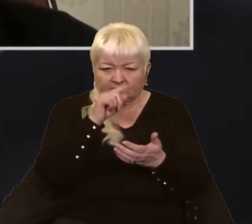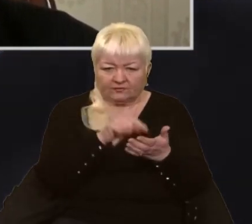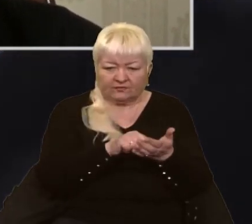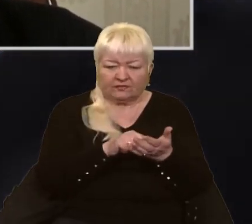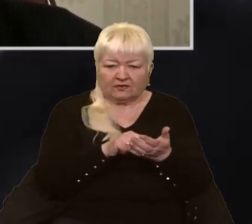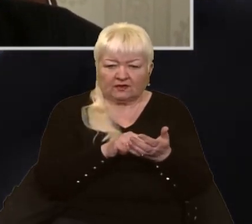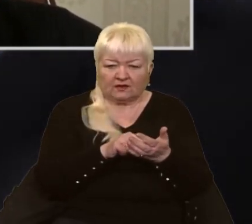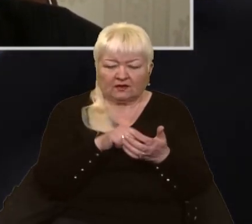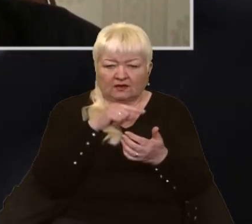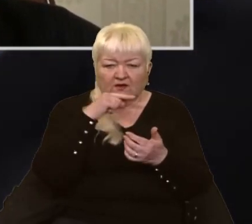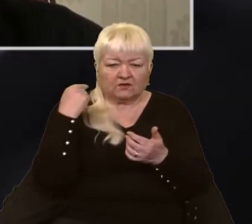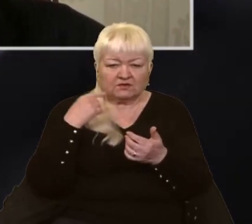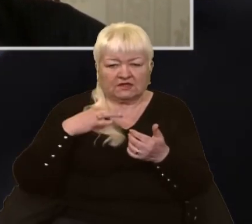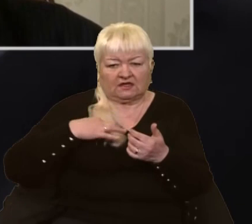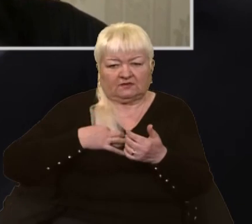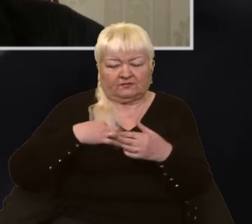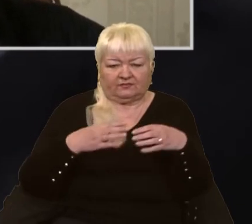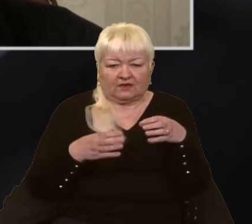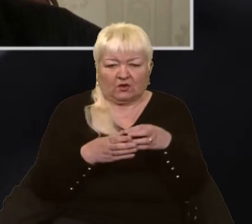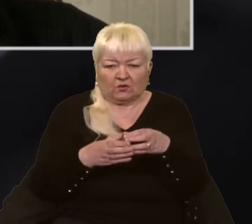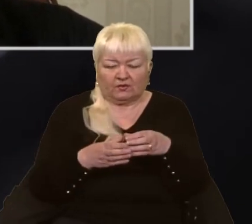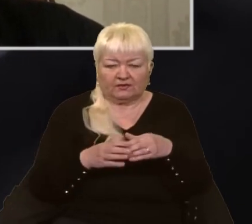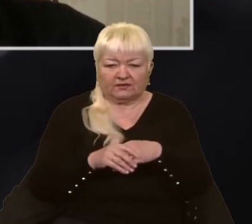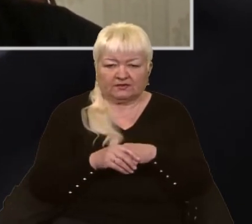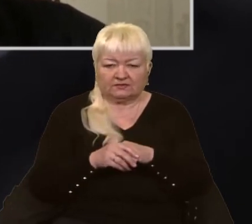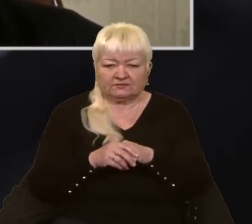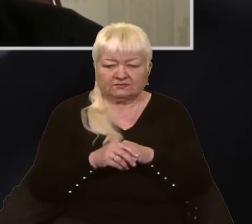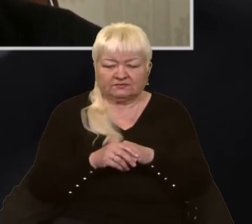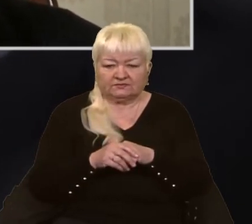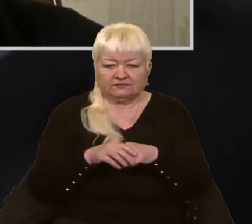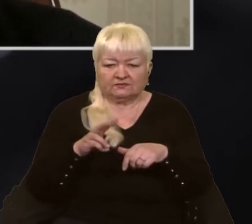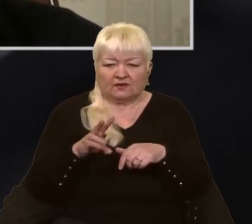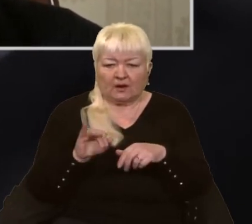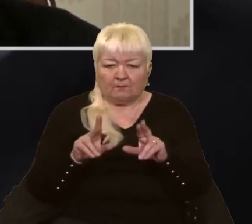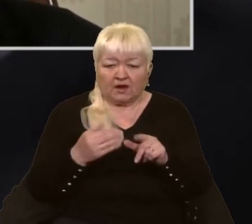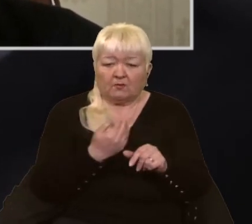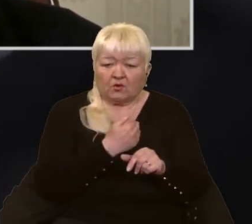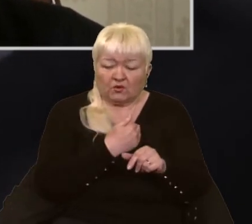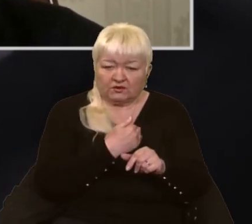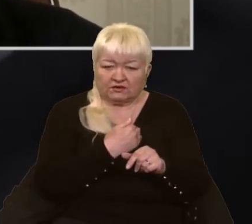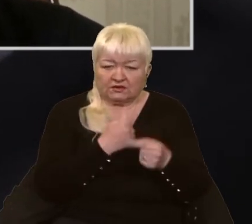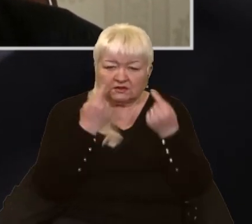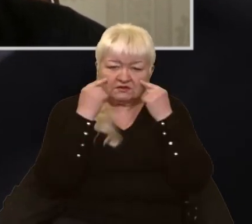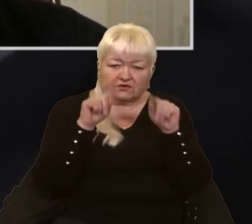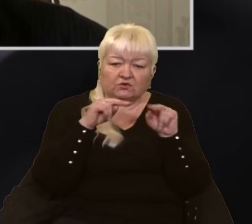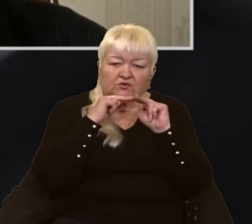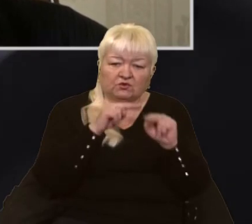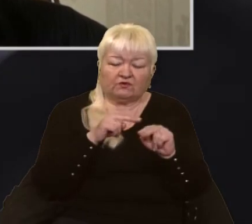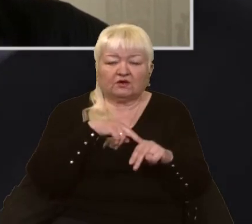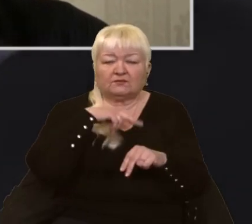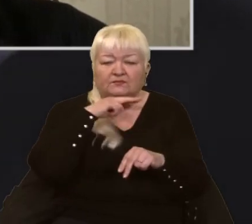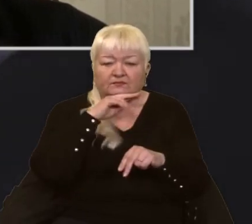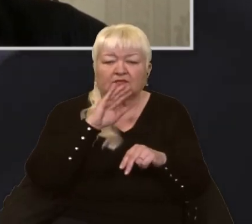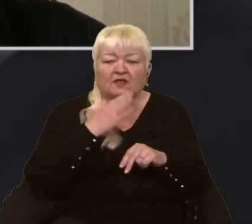-розвідувальних груп. І саме тому ми хотіли б чергово звернути увагу на пильність наших